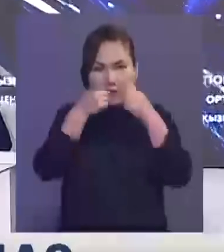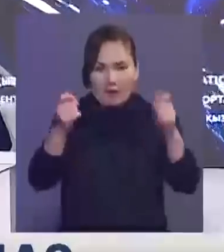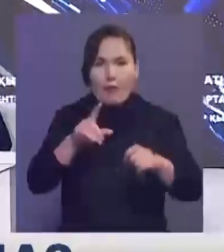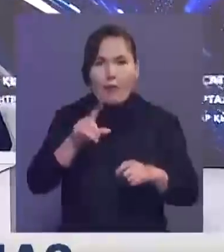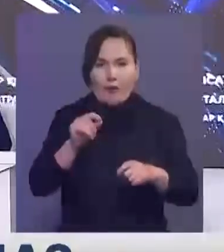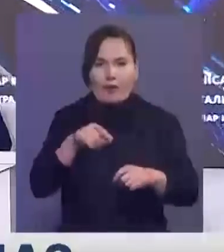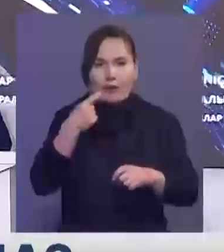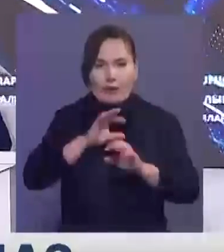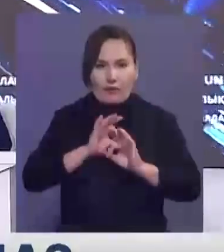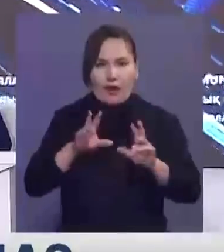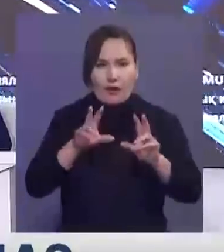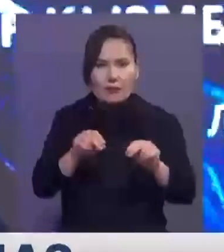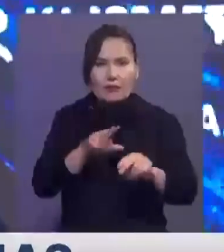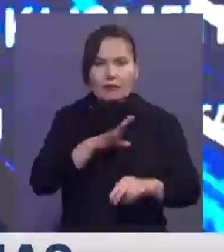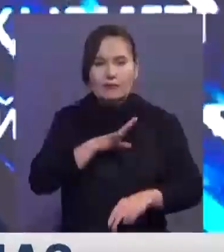комитет өкіле.